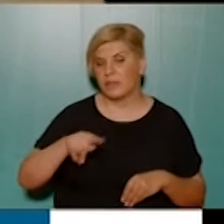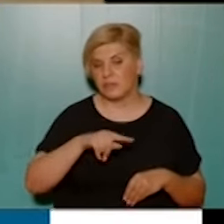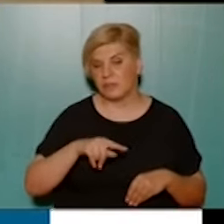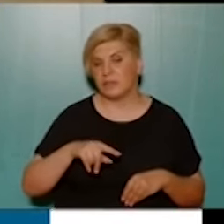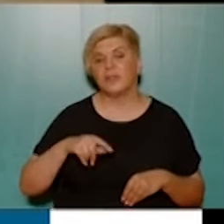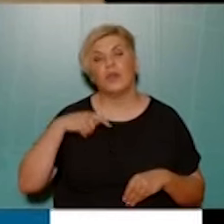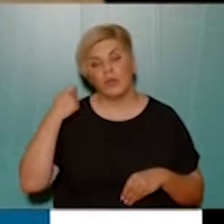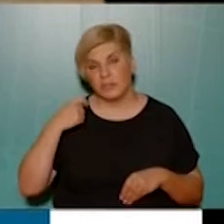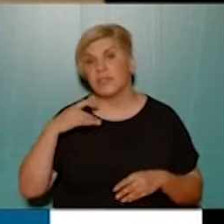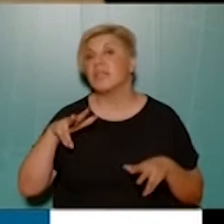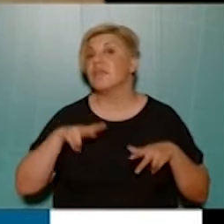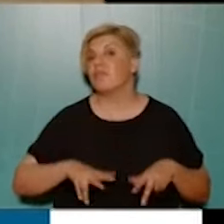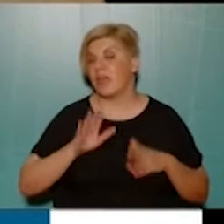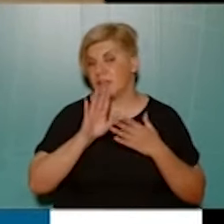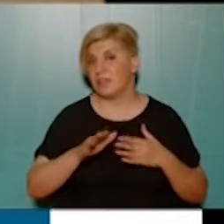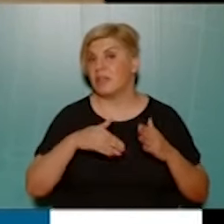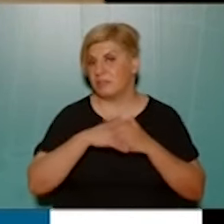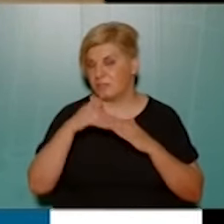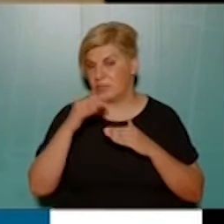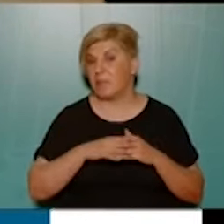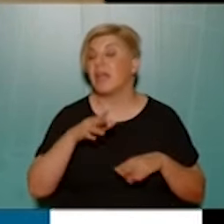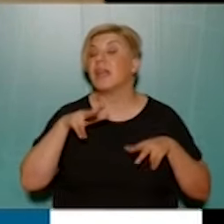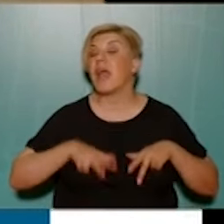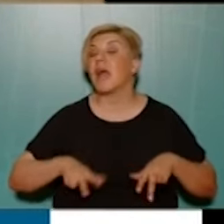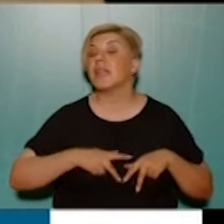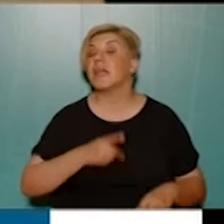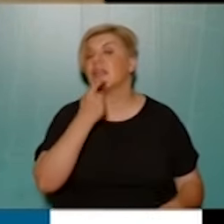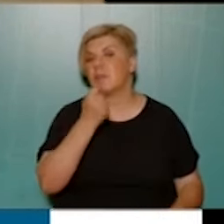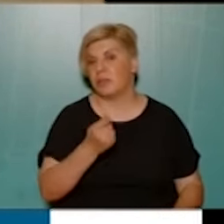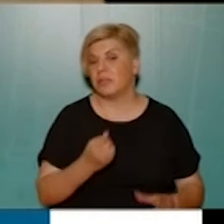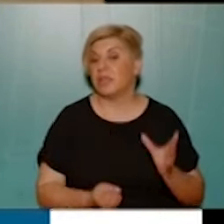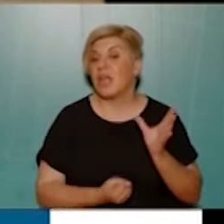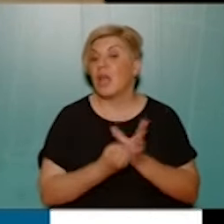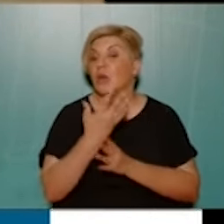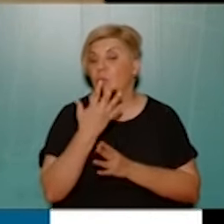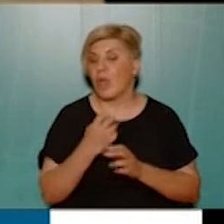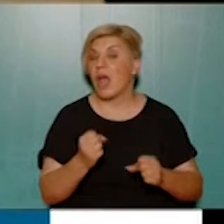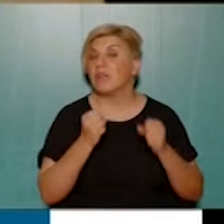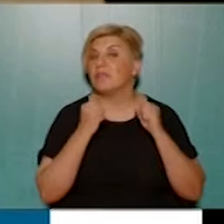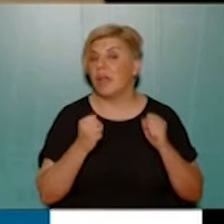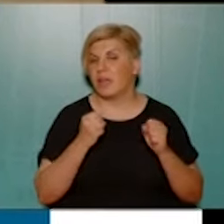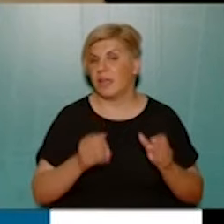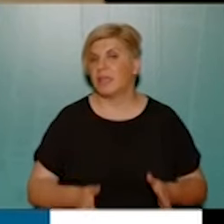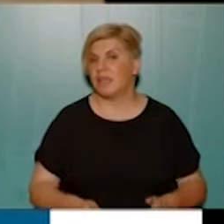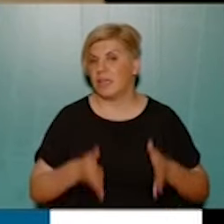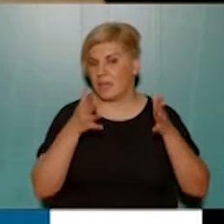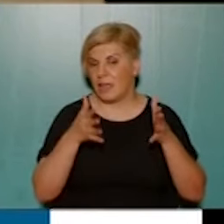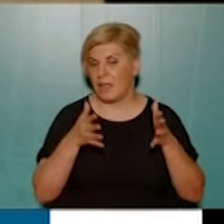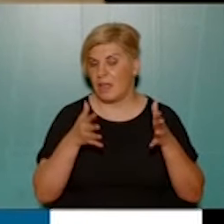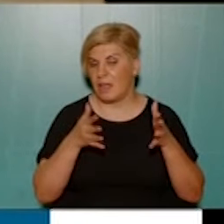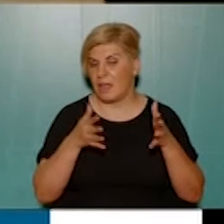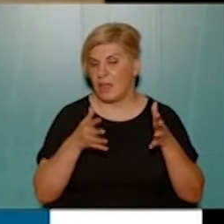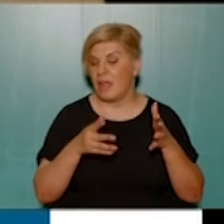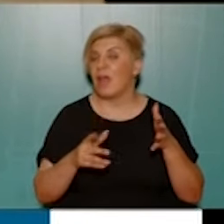και από τους γονείς, η κυβέρνηση να χτιστούν με κρατική χρηματοδότηση, πραγματικά σύγχρονα όμως, ασφαλή κτίρια και λοιπά, αλλά εδώ